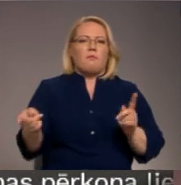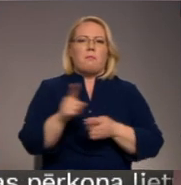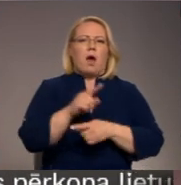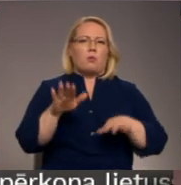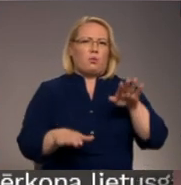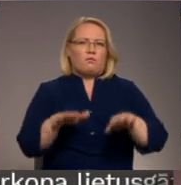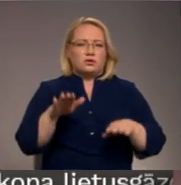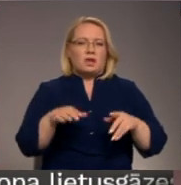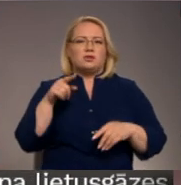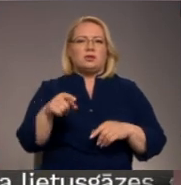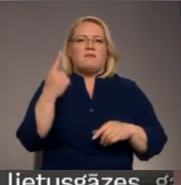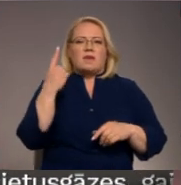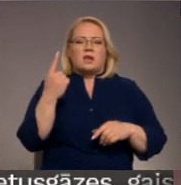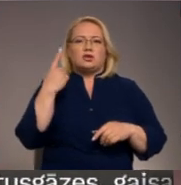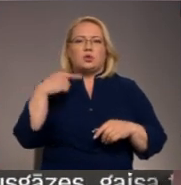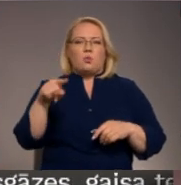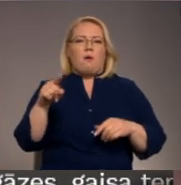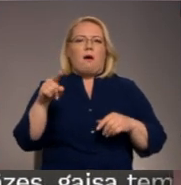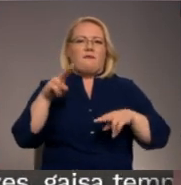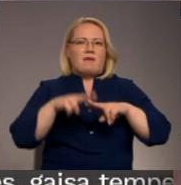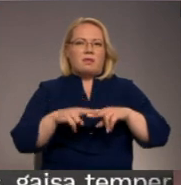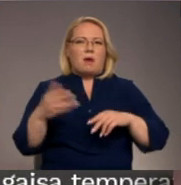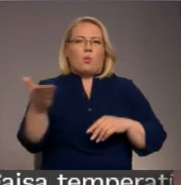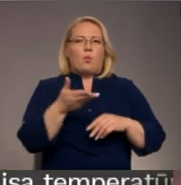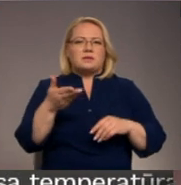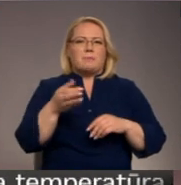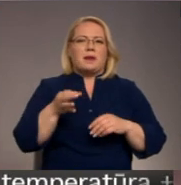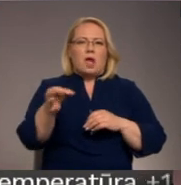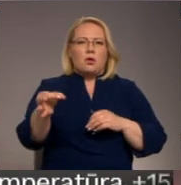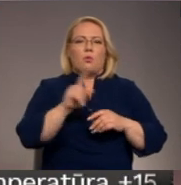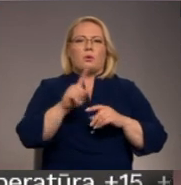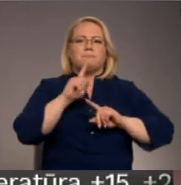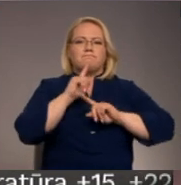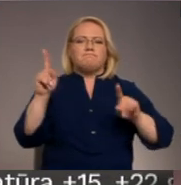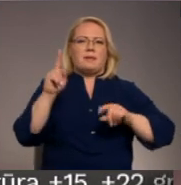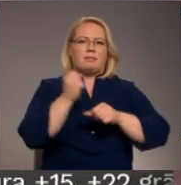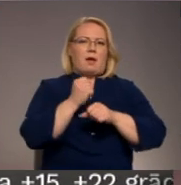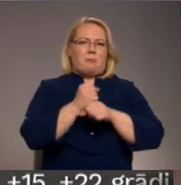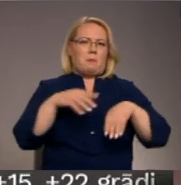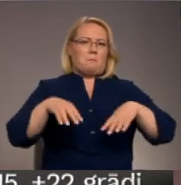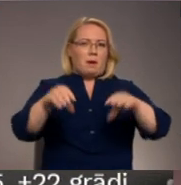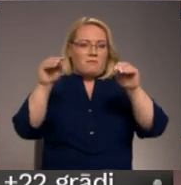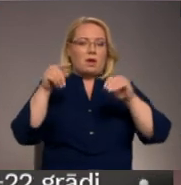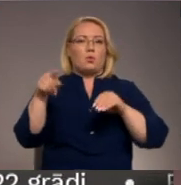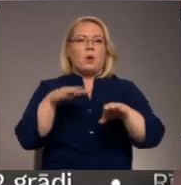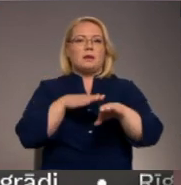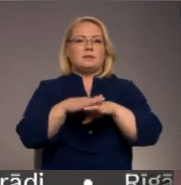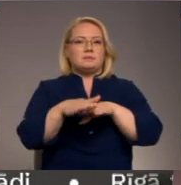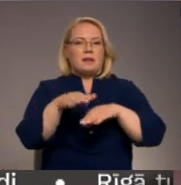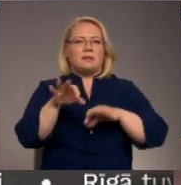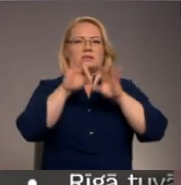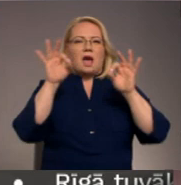no projektiem Kurzemes reģionā, kurā īsā laika periodā paveikti specifiski būvniecības darbi. To izpildu sākotnēji apdraudēja